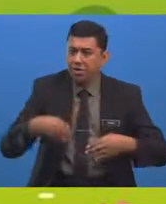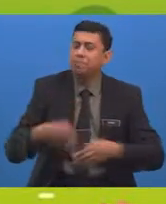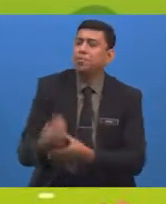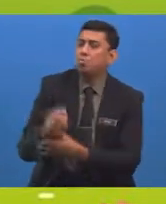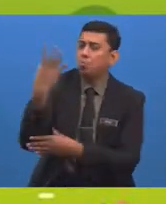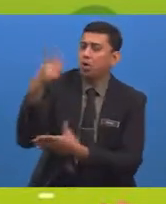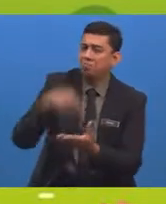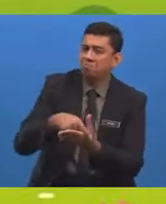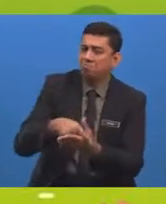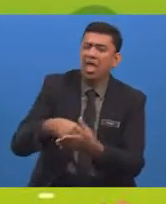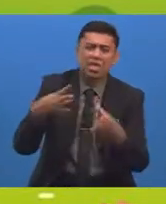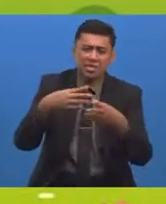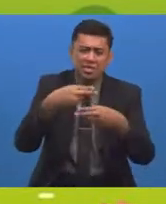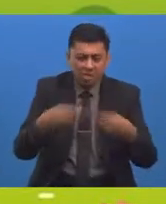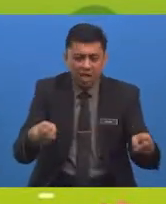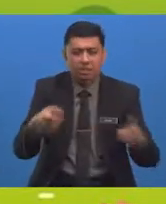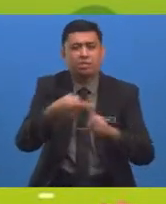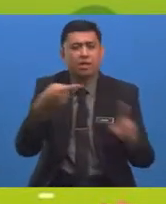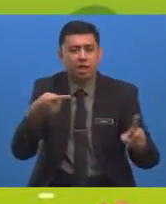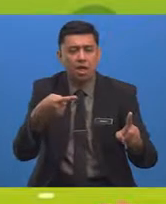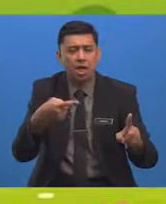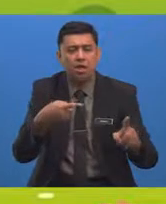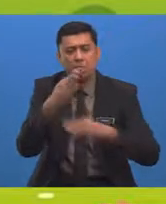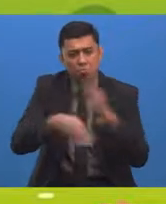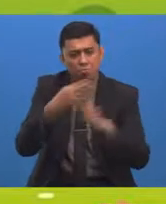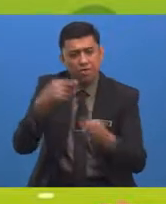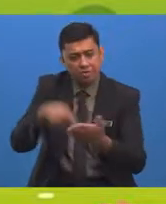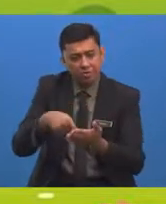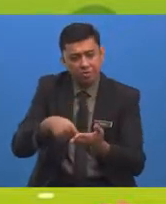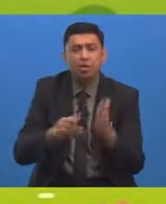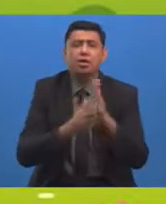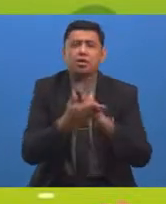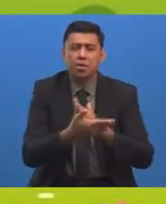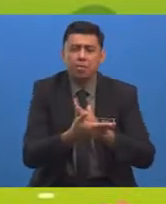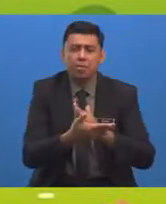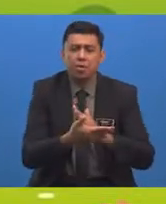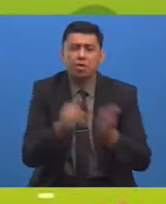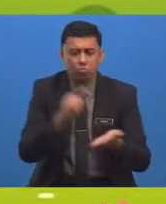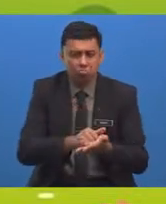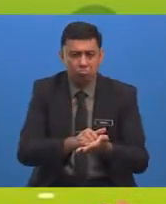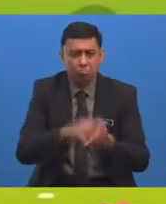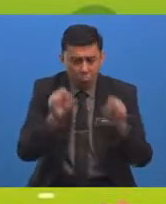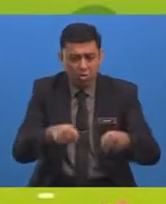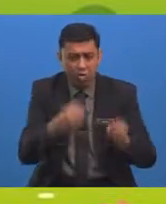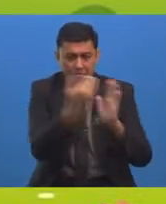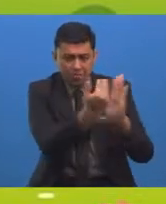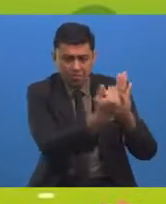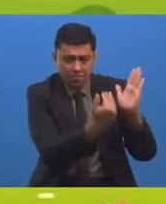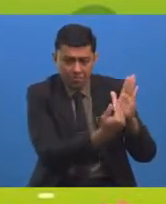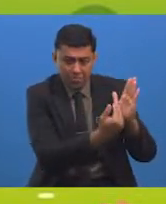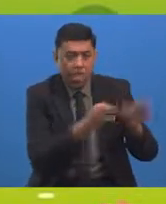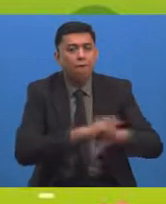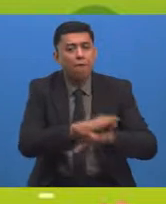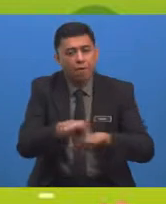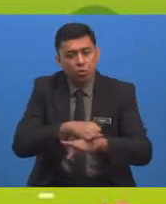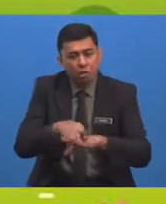lenyap dari muka bumi kita Oleh itu Dapatkah kamu senaraikan Faktor-faktor